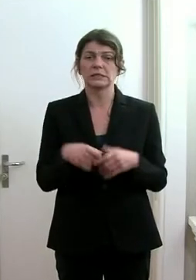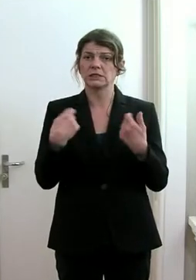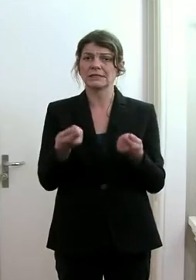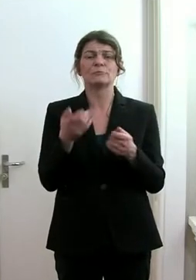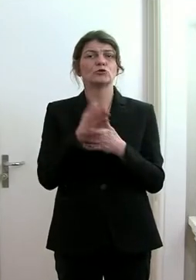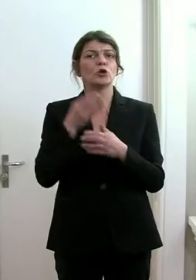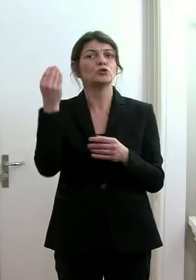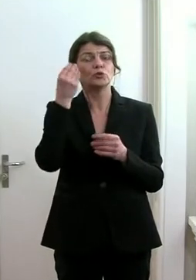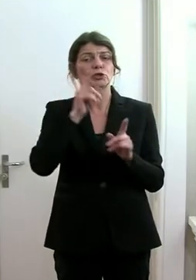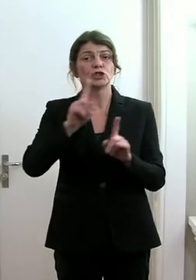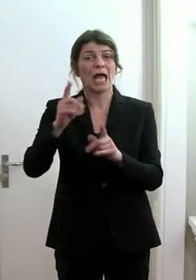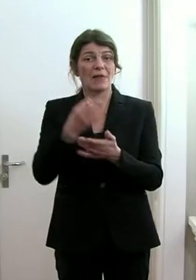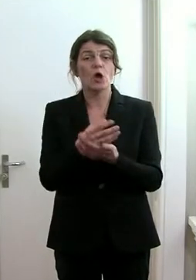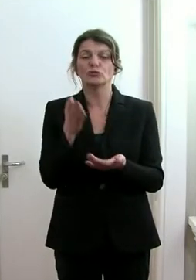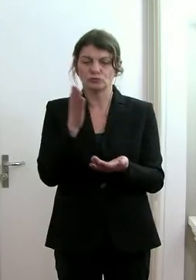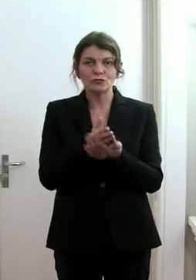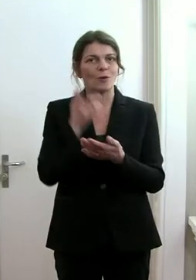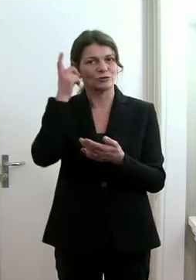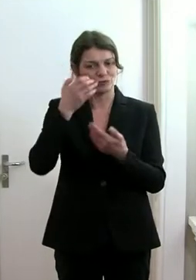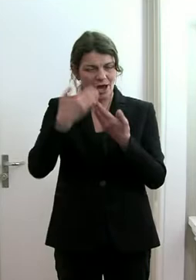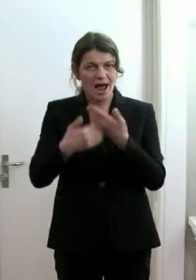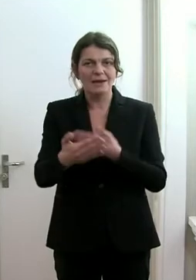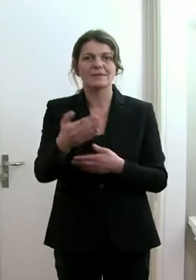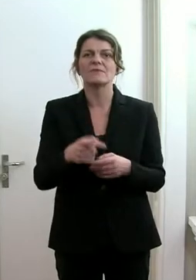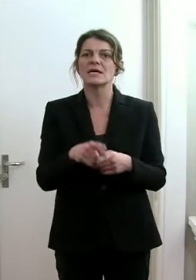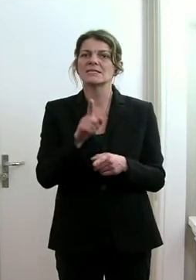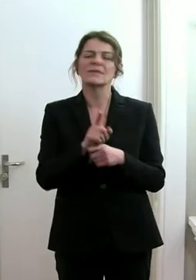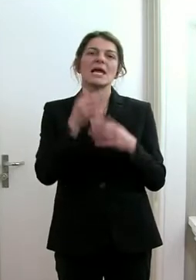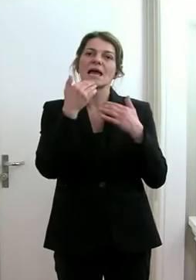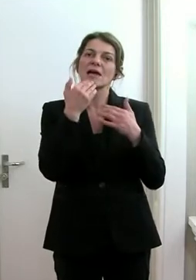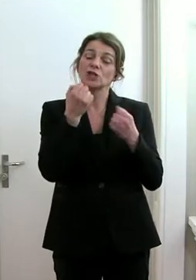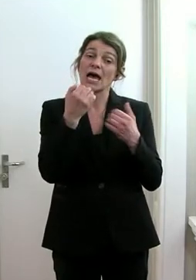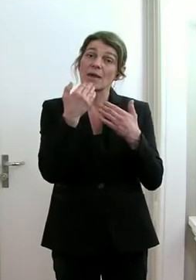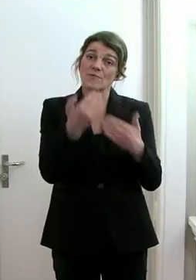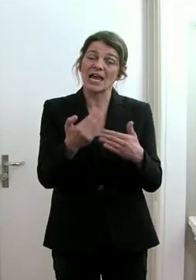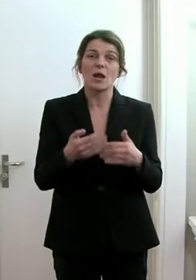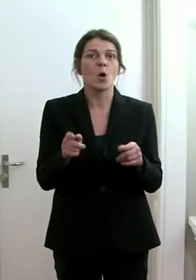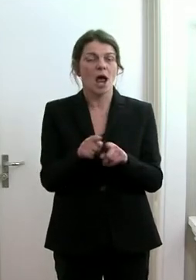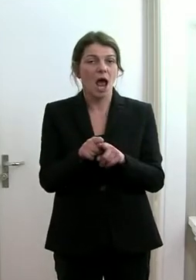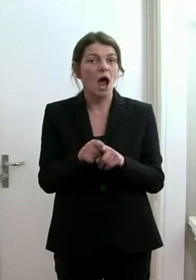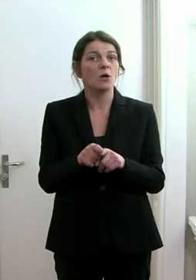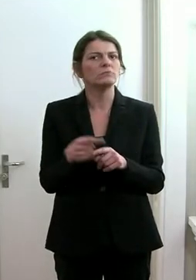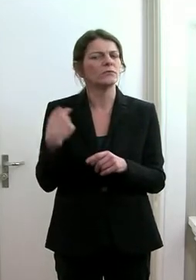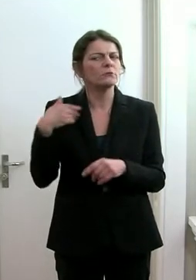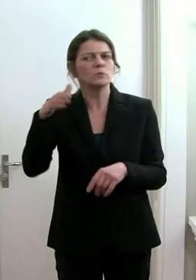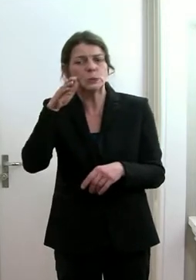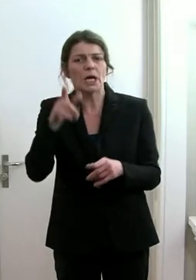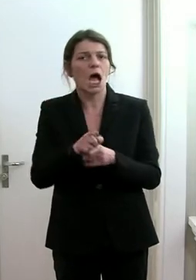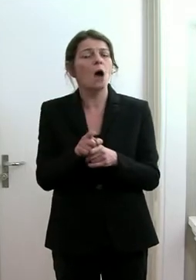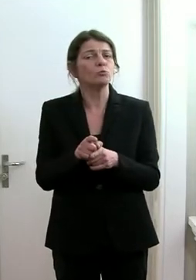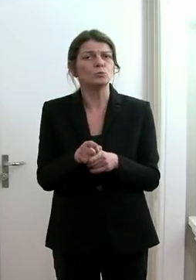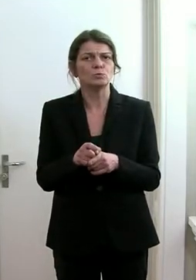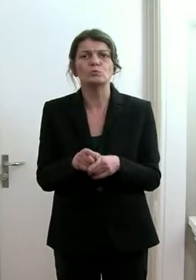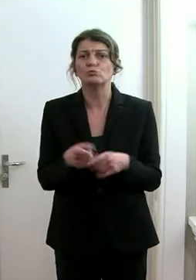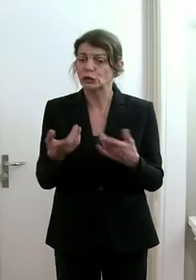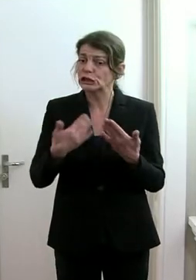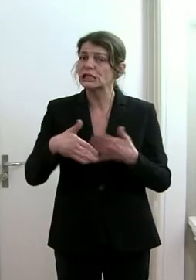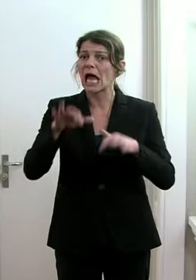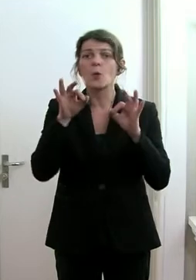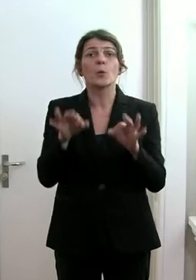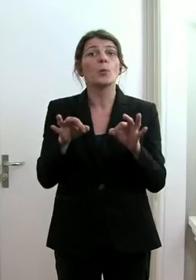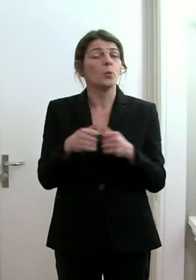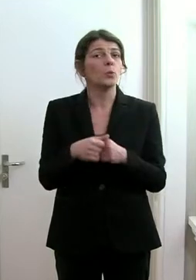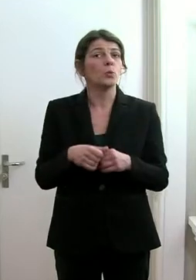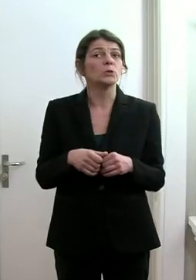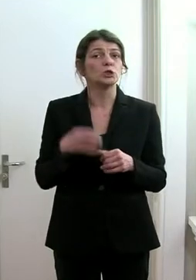Schulstandorte, die das eingeführt haben, diese Empfehlung, starke Empfehlung auch. Und wir auch die Rückmeldung haben, dass das sehr gut von